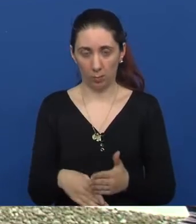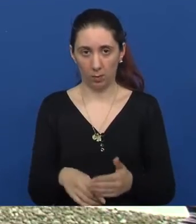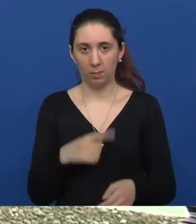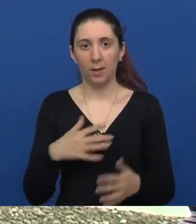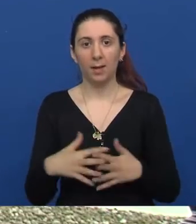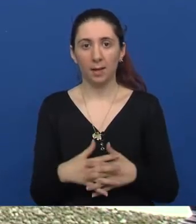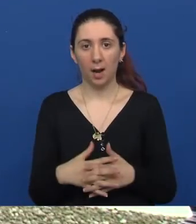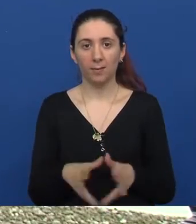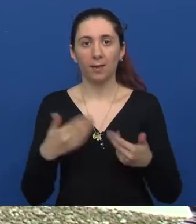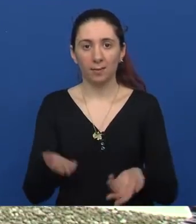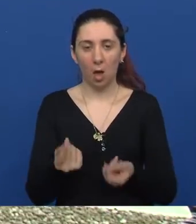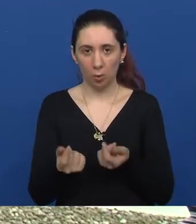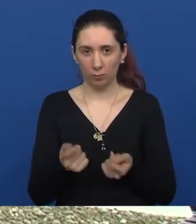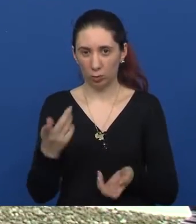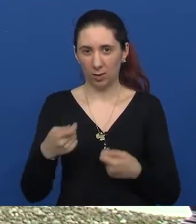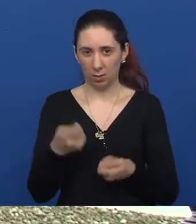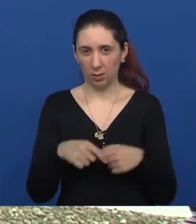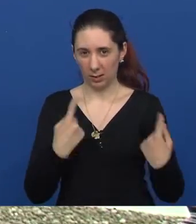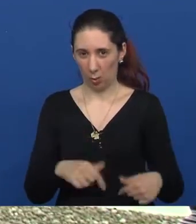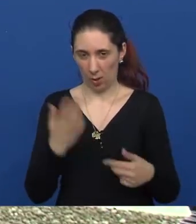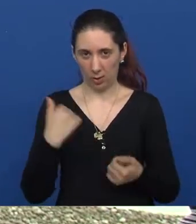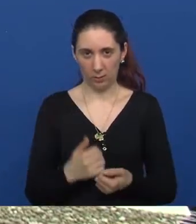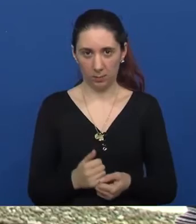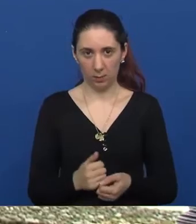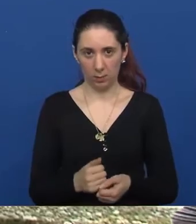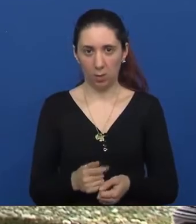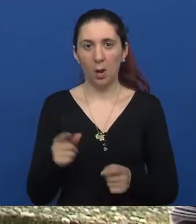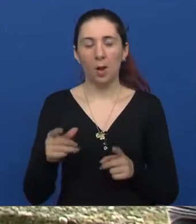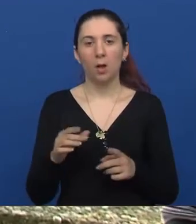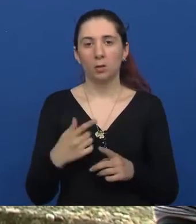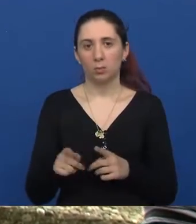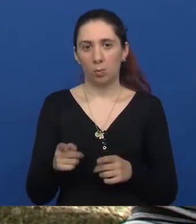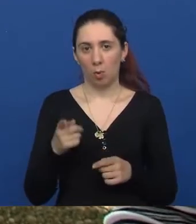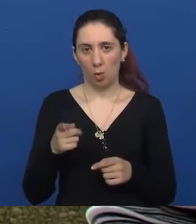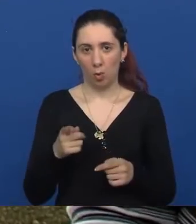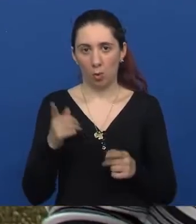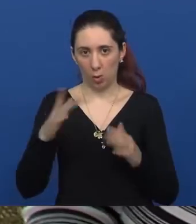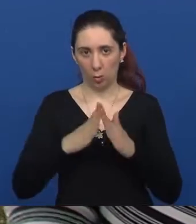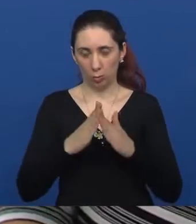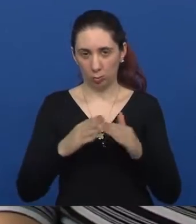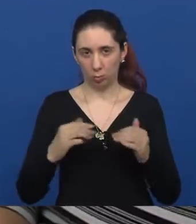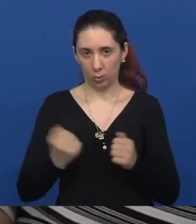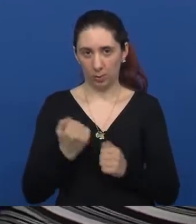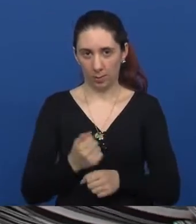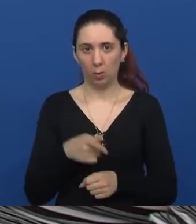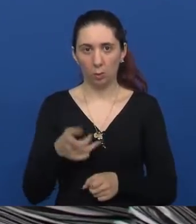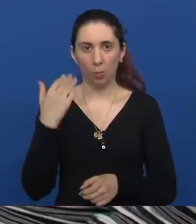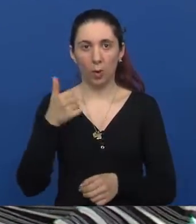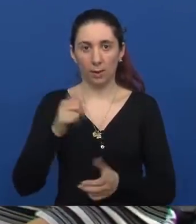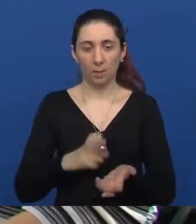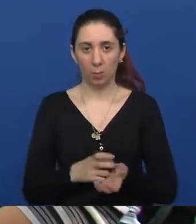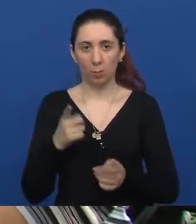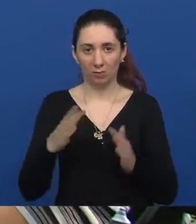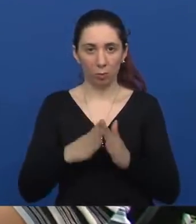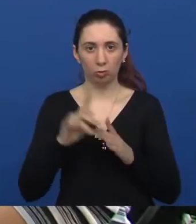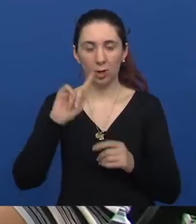je zapravo dao nekakvu novčanu donaciju, ako se ja dobro sjećam, za prilagodbu tvoje kuće. Dakle, to je bio jedan od problema,